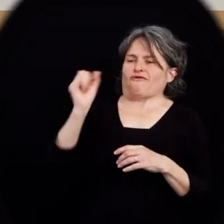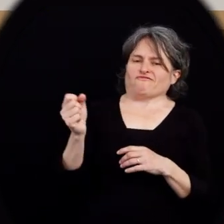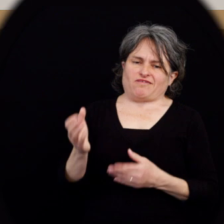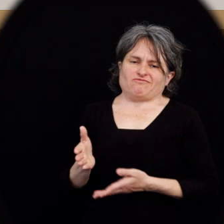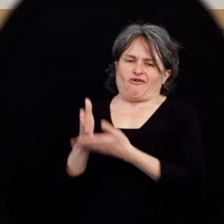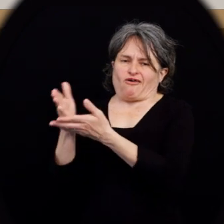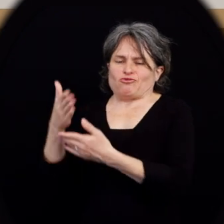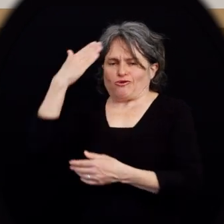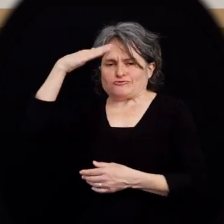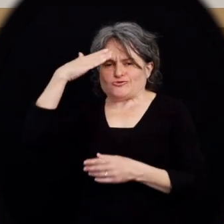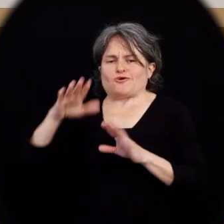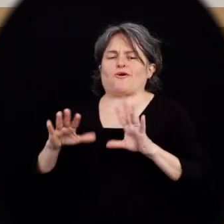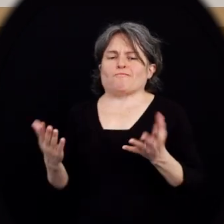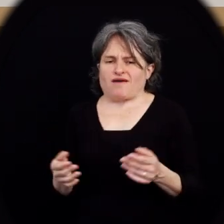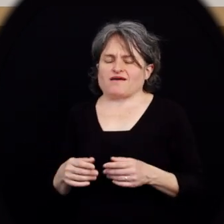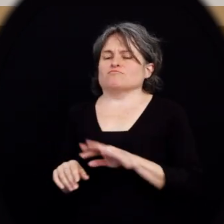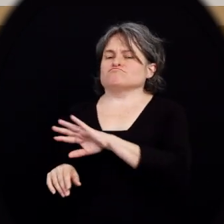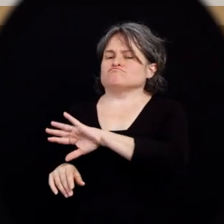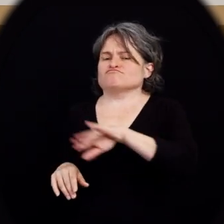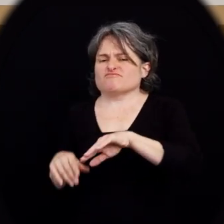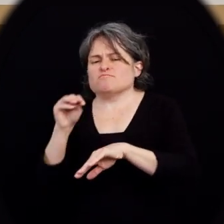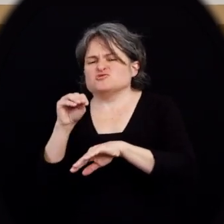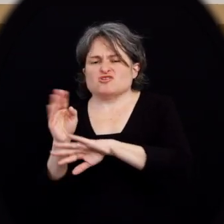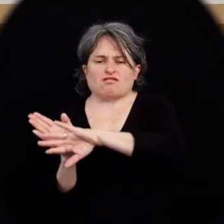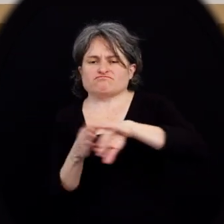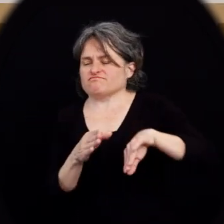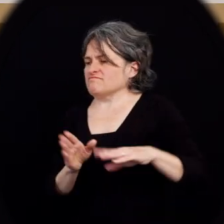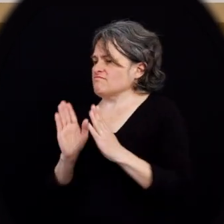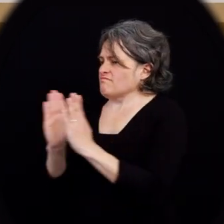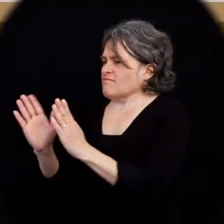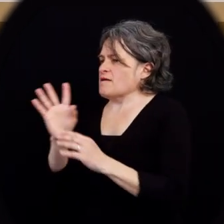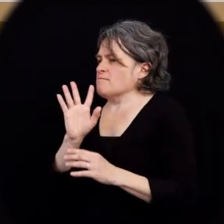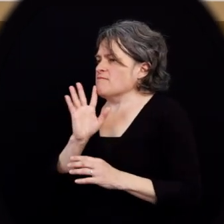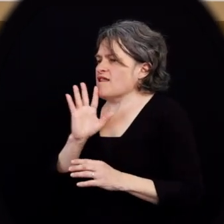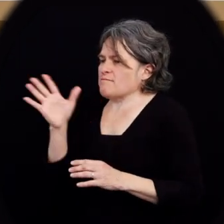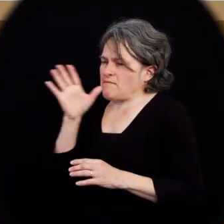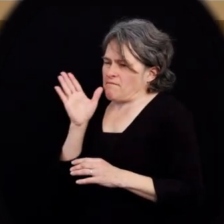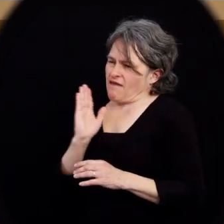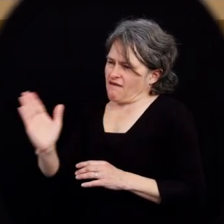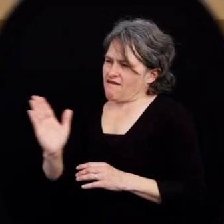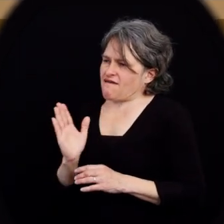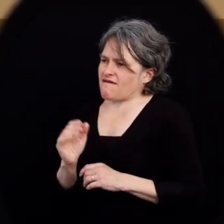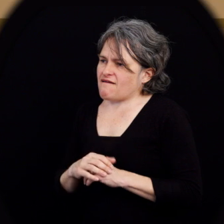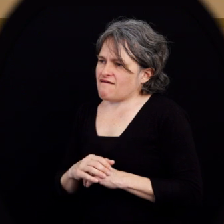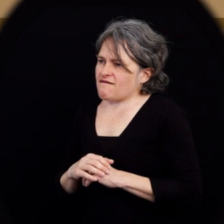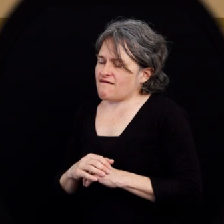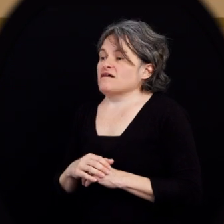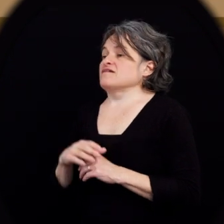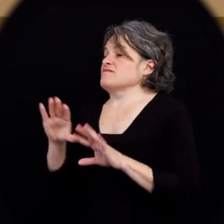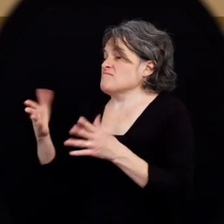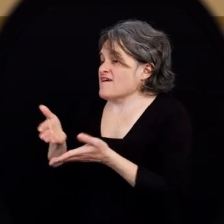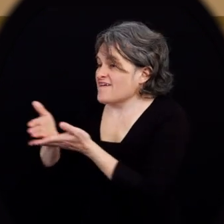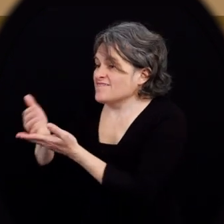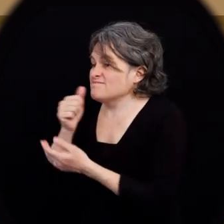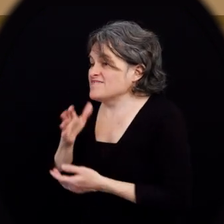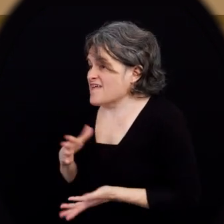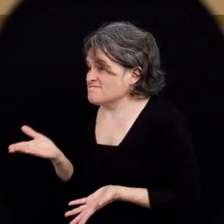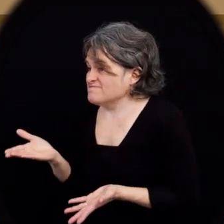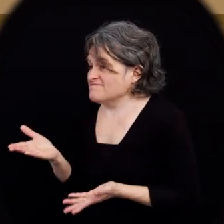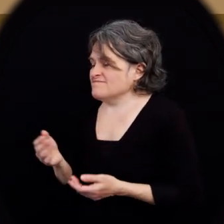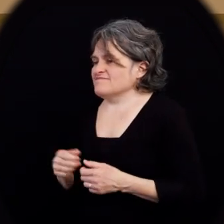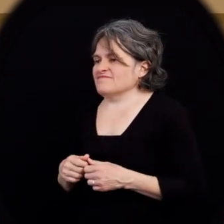tout de suite que Michelle a besoin d'aide pour son inscription. Sans la laisser parler, il s'adresse directement à sa mère qui l'accompagne.